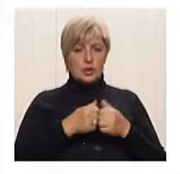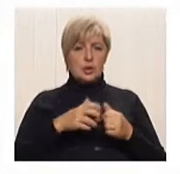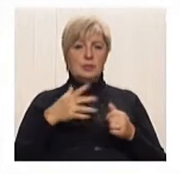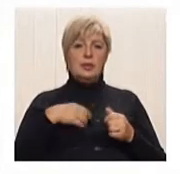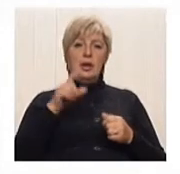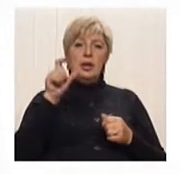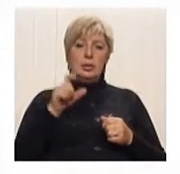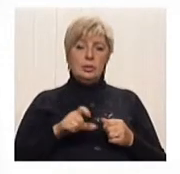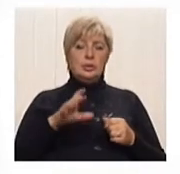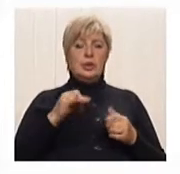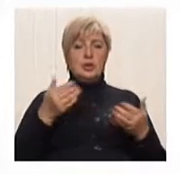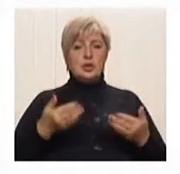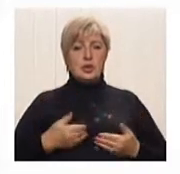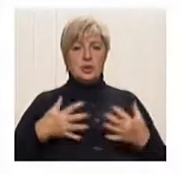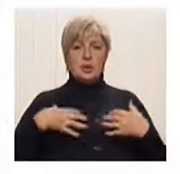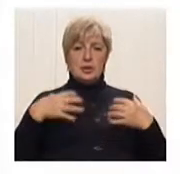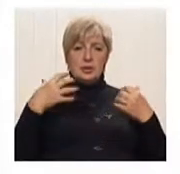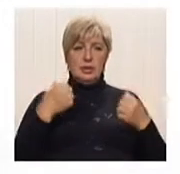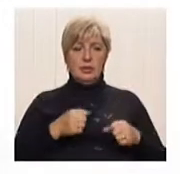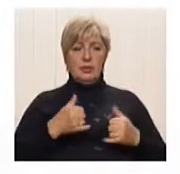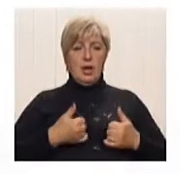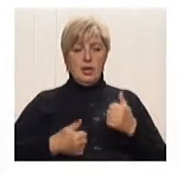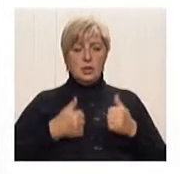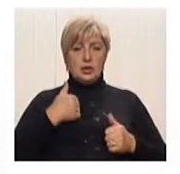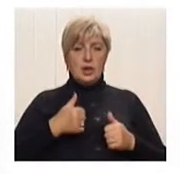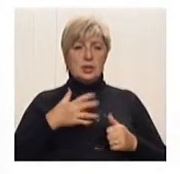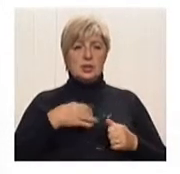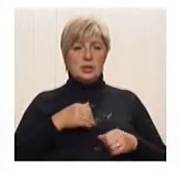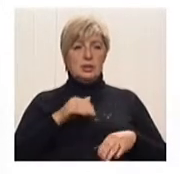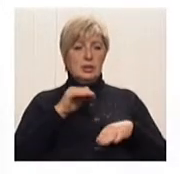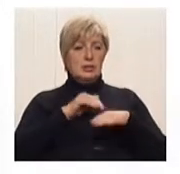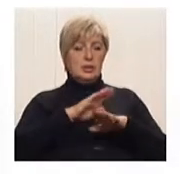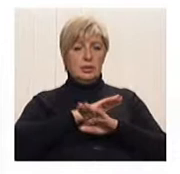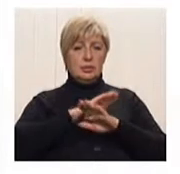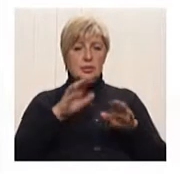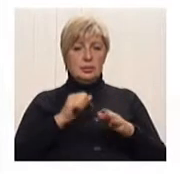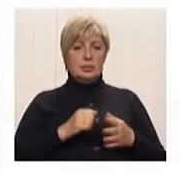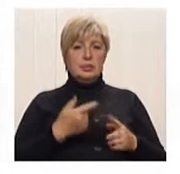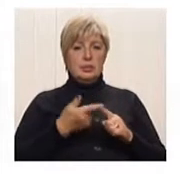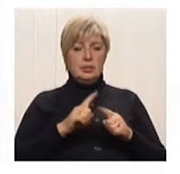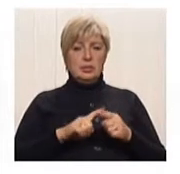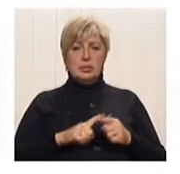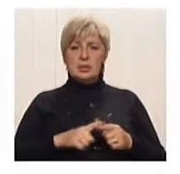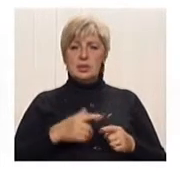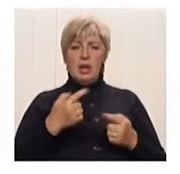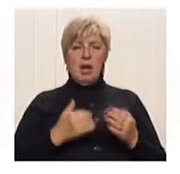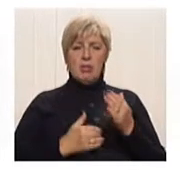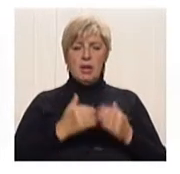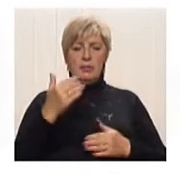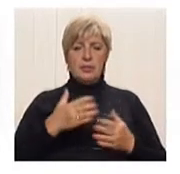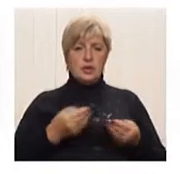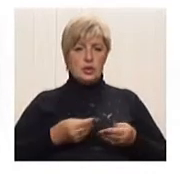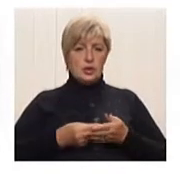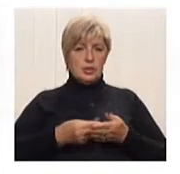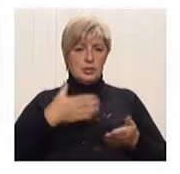життя і здоров'я, честь і гідність, недоторканість і безпека визнаються в Україні найвищою соціальною цінністю. Права і свободи людини